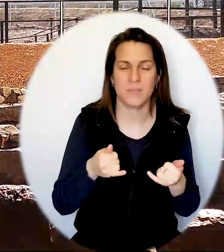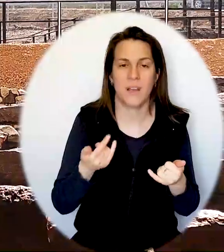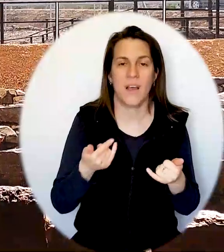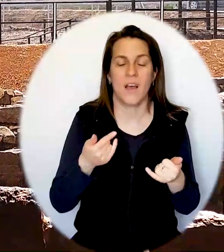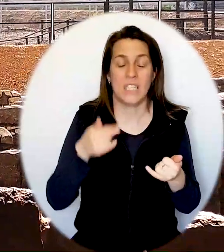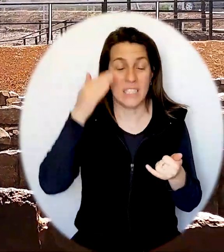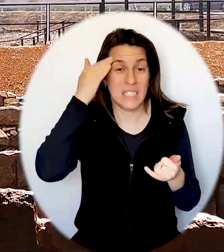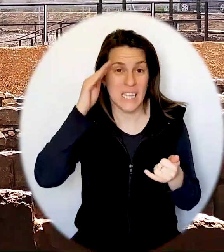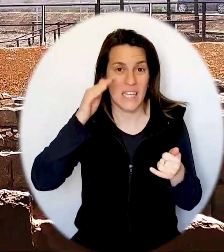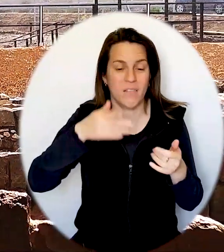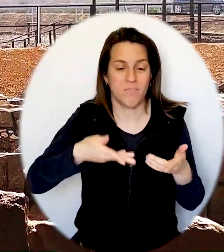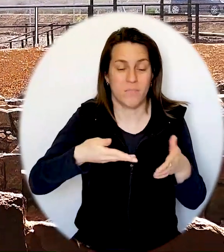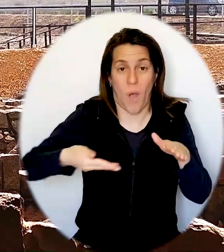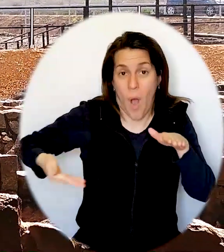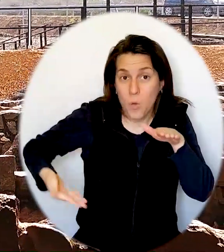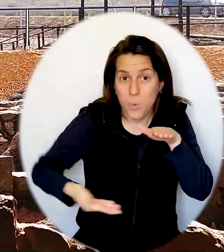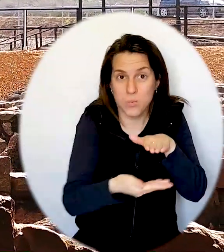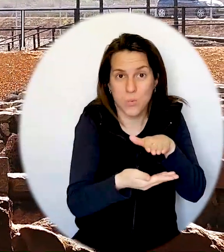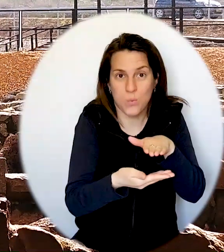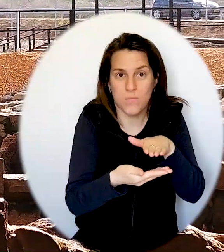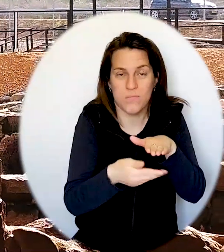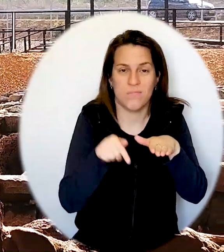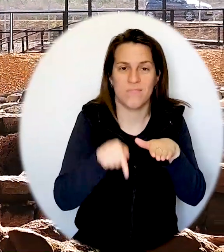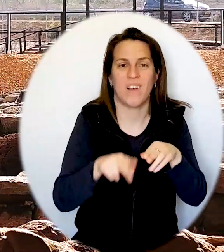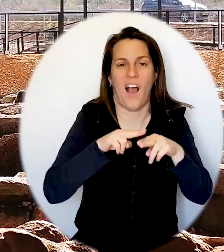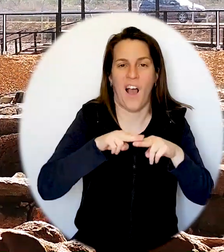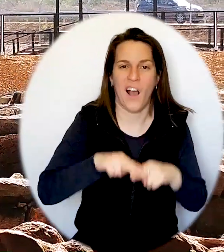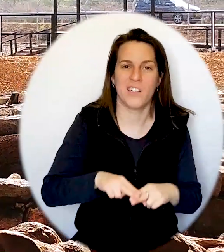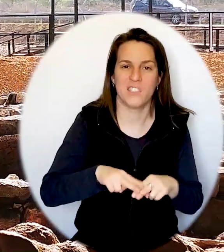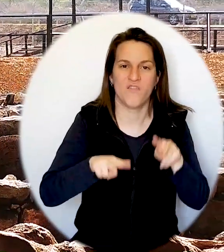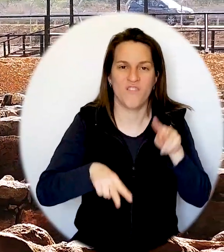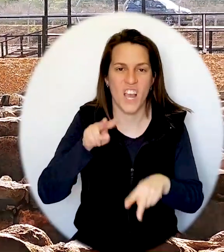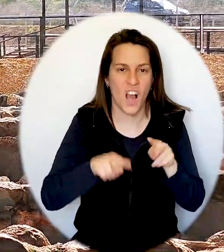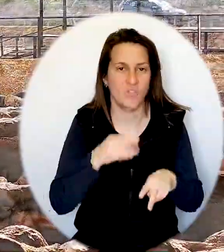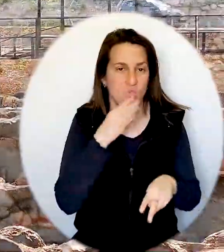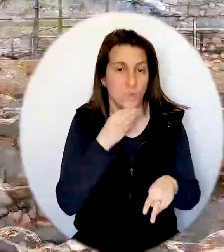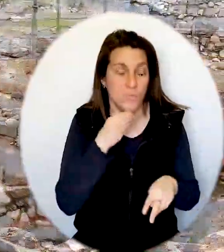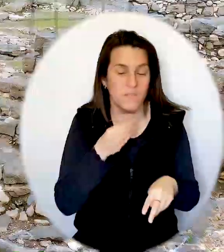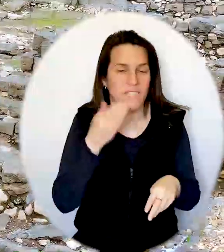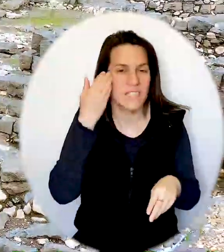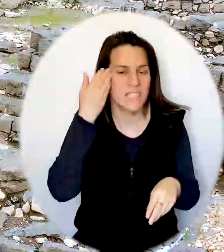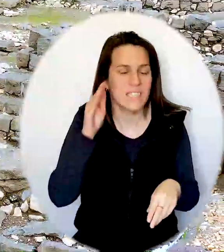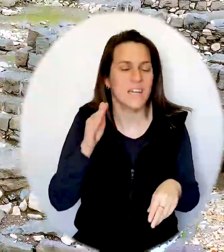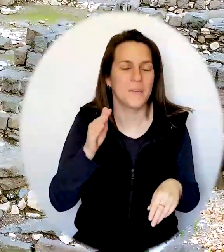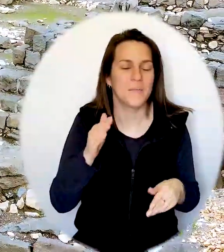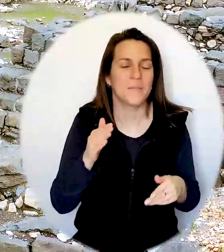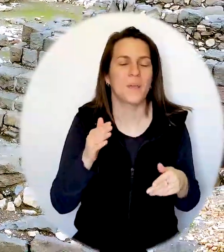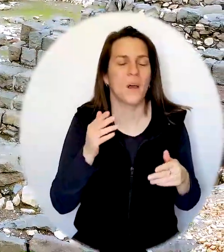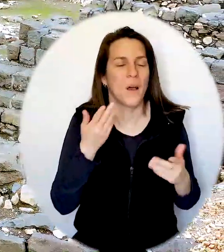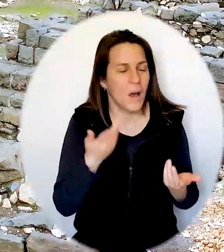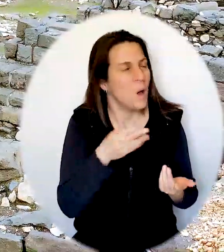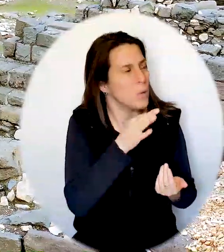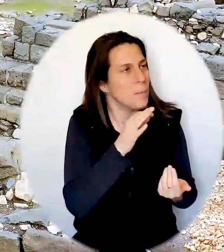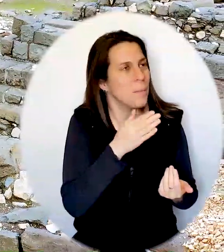Et puis, on savait qu'en dessous, y avait des vestiges d'un village du temps de Jésus. D'accord, mais